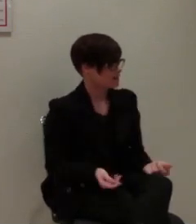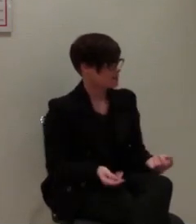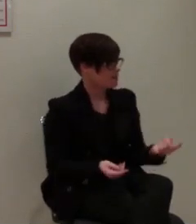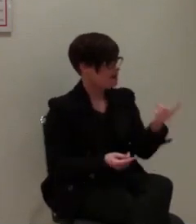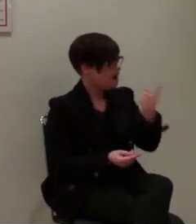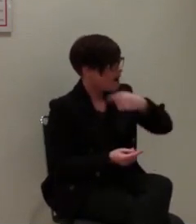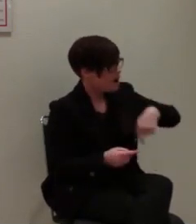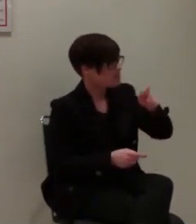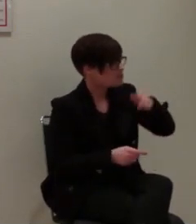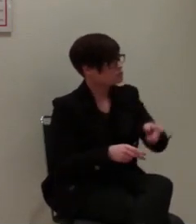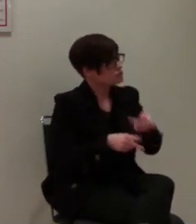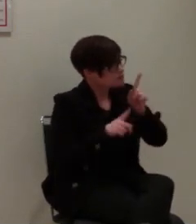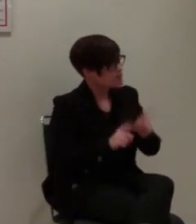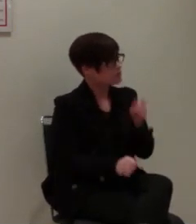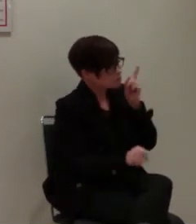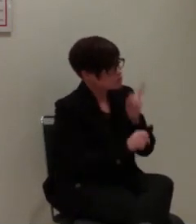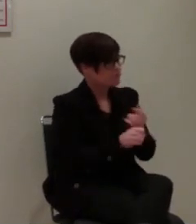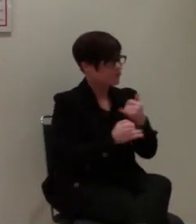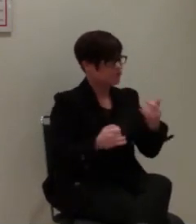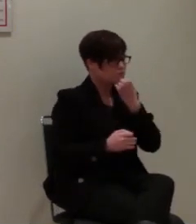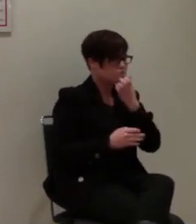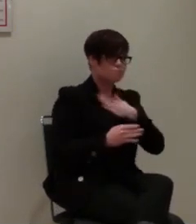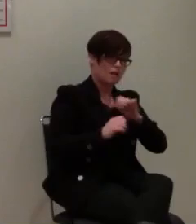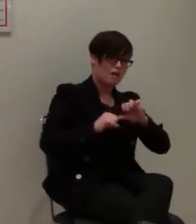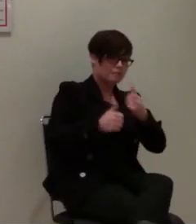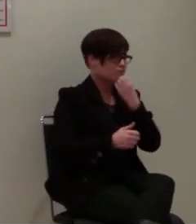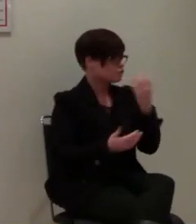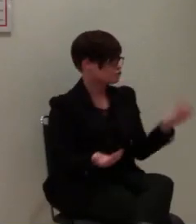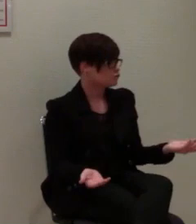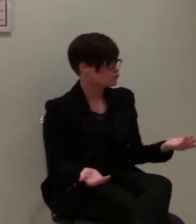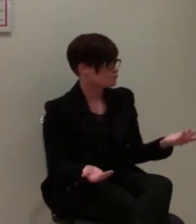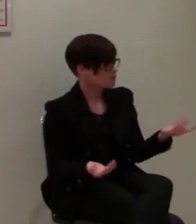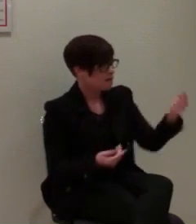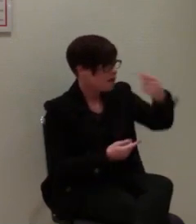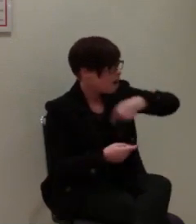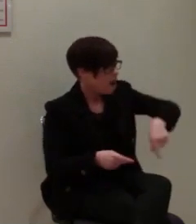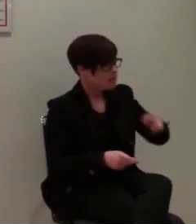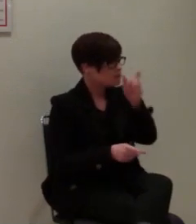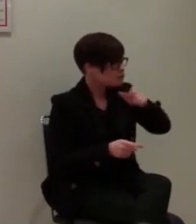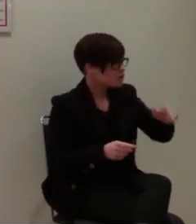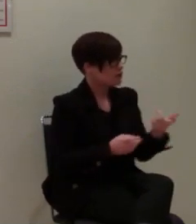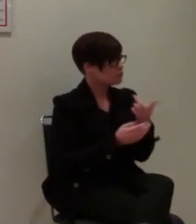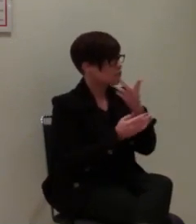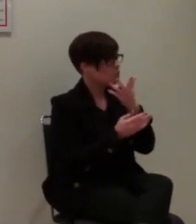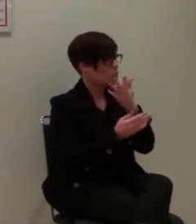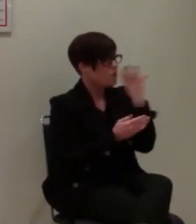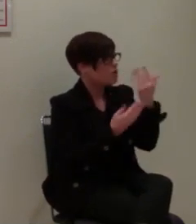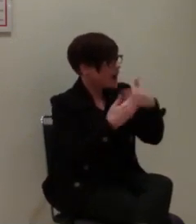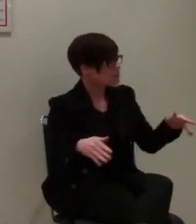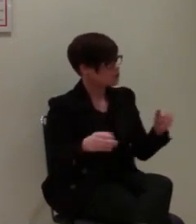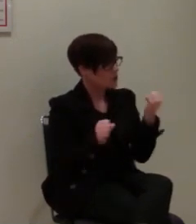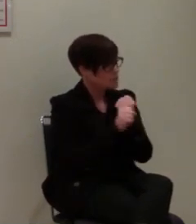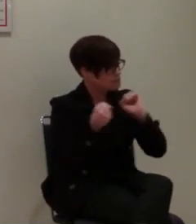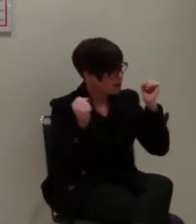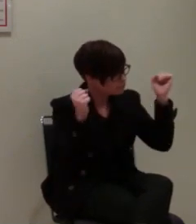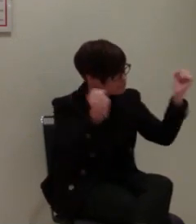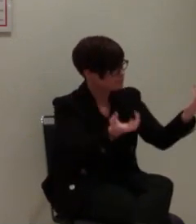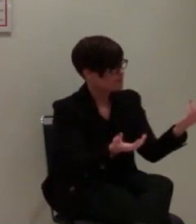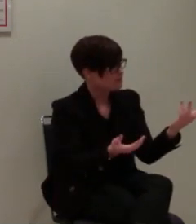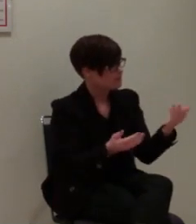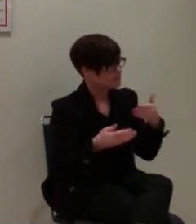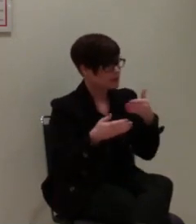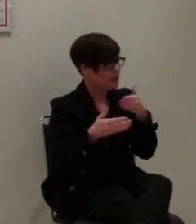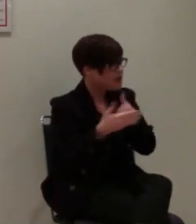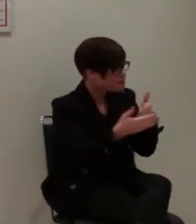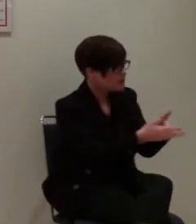selbst bestimmen, wie sie leben wollen. Alle Menschen können überall uneingeschränkt mitmachen. Es gibt keine Hindernisse und